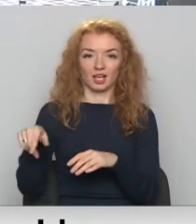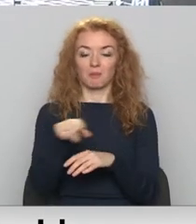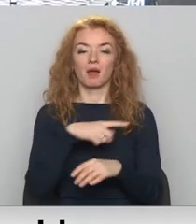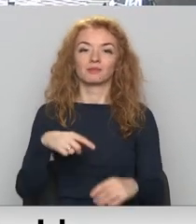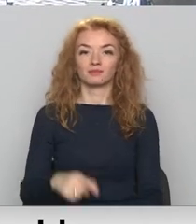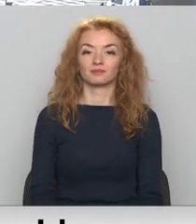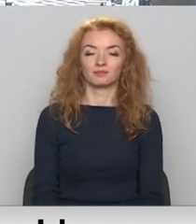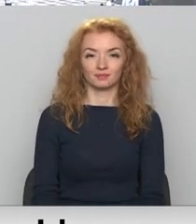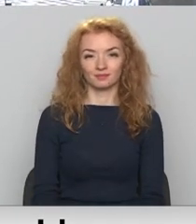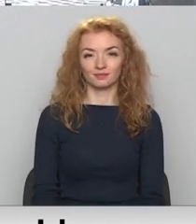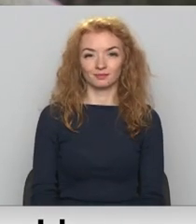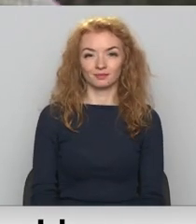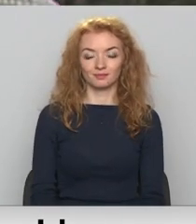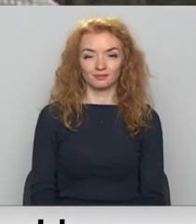Madara Līdzītīva Žepickis, Latvijas televīzija.